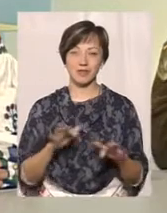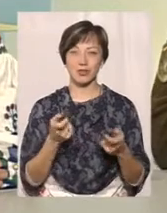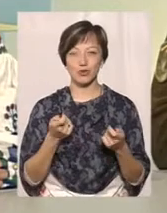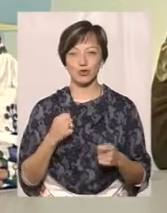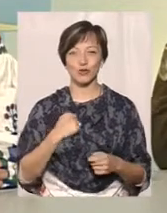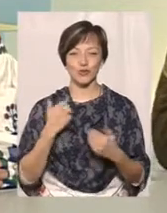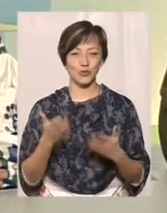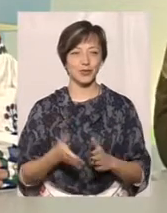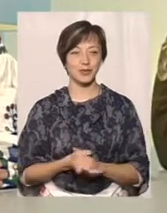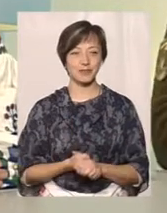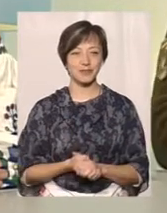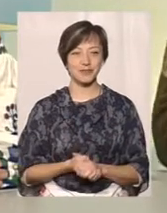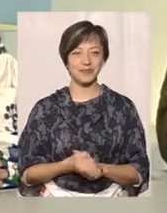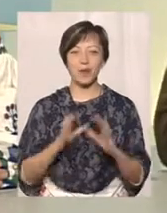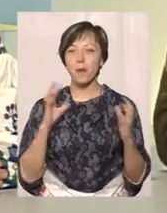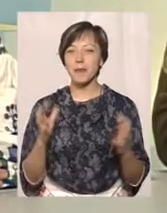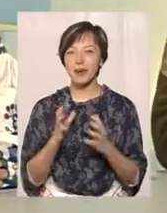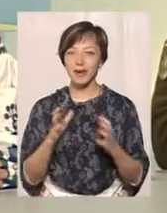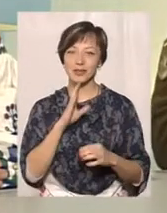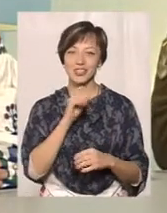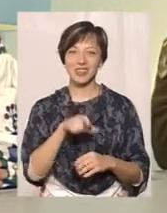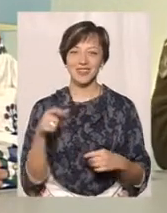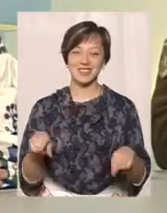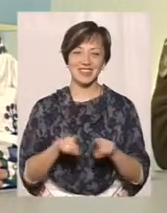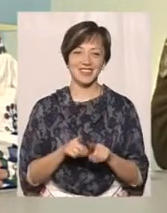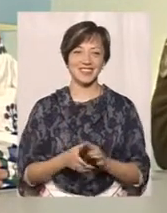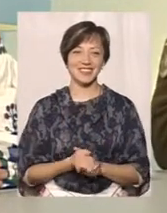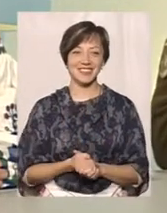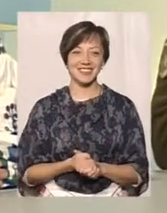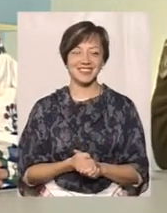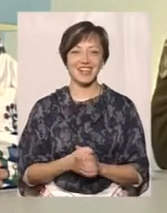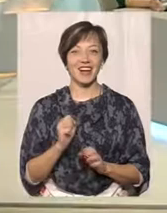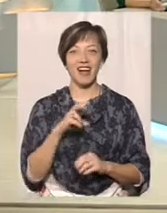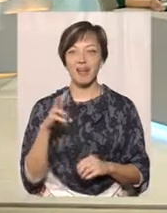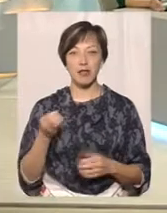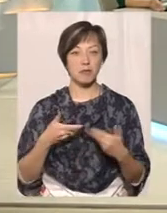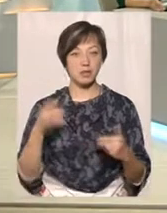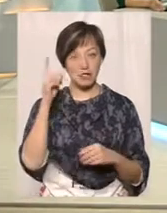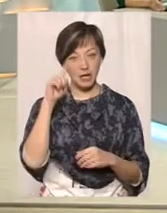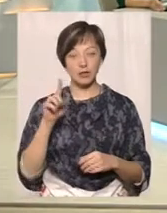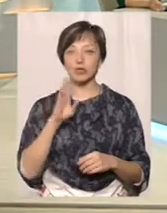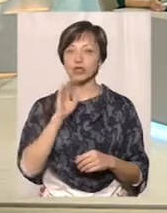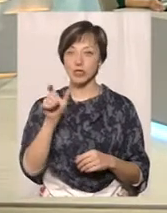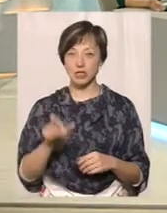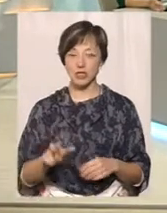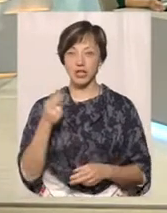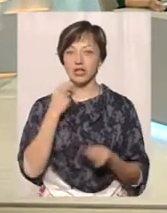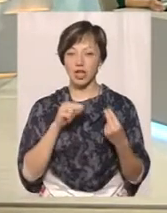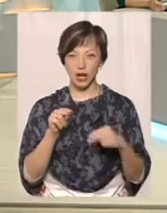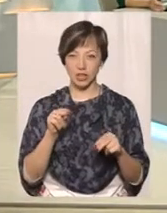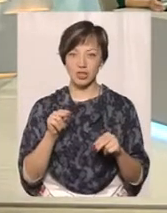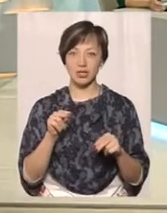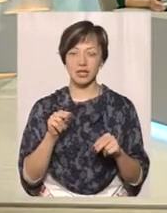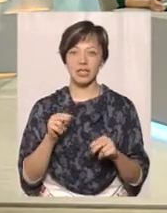трошки оберігаємо, тож жінки все-таки. Але ми знаємо, що жінка найкращий